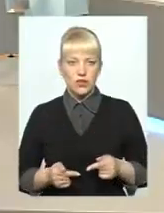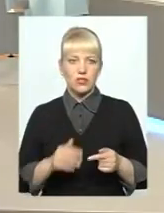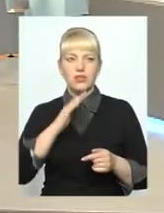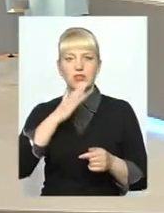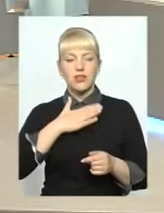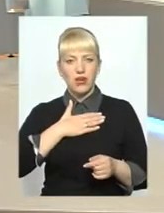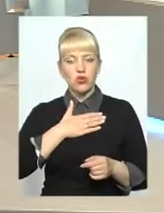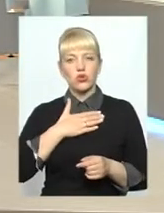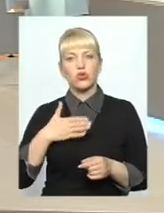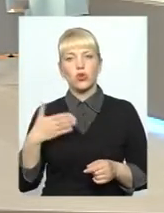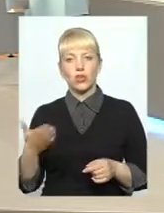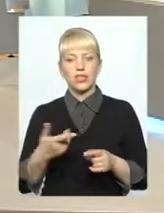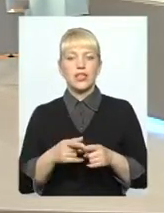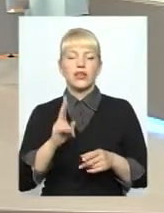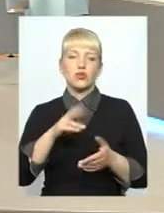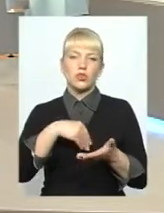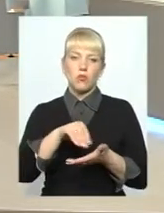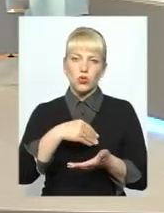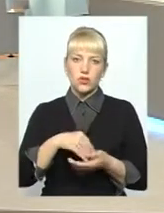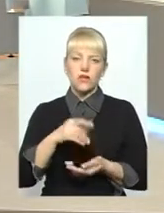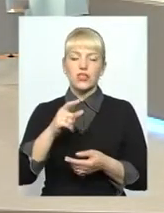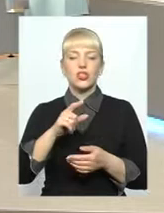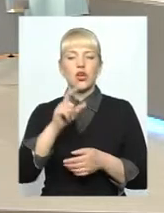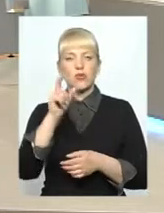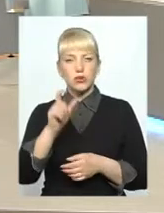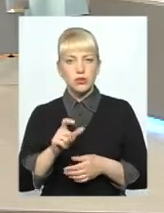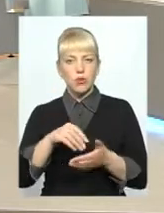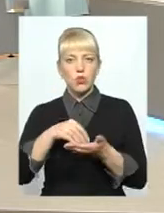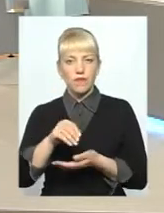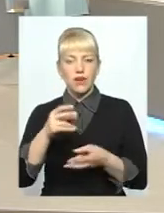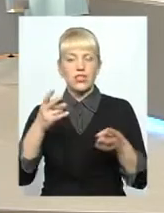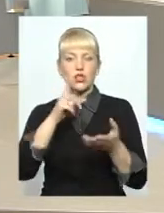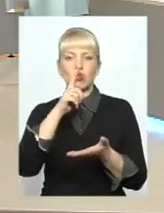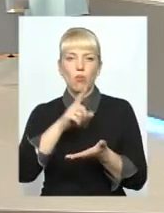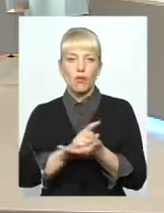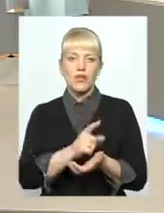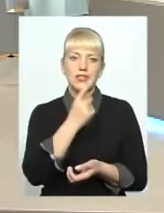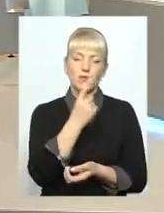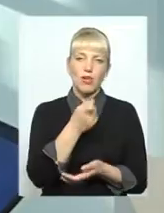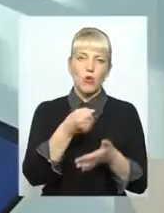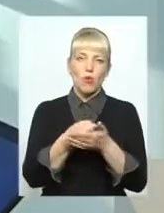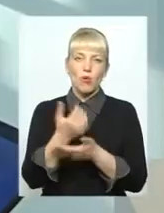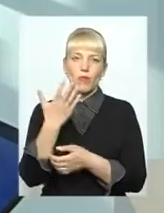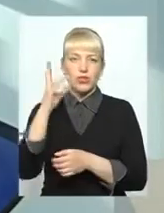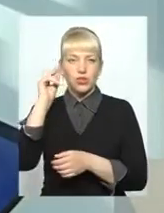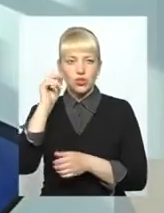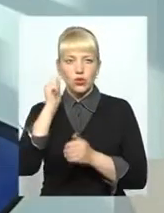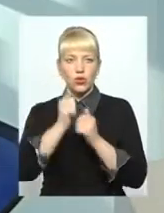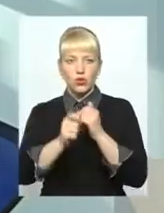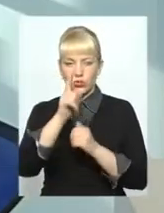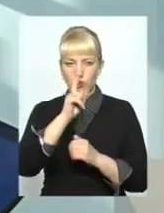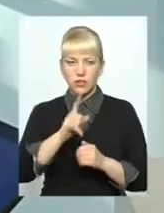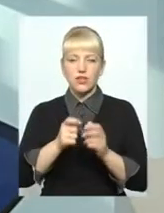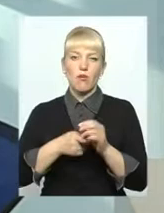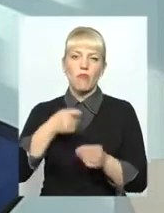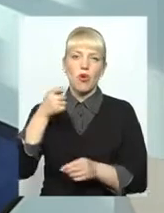нашої сторони, зі сторони споживача, споживач зобов'язаний з 1 по 5-е число кожного місяця подавати свої